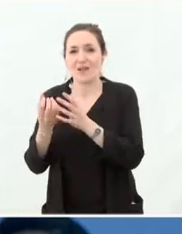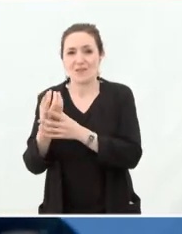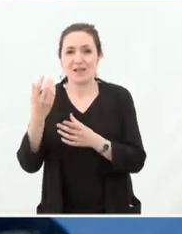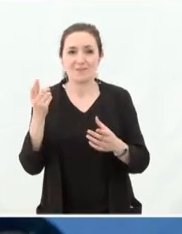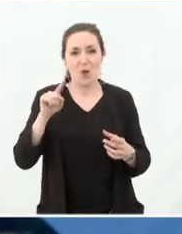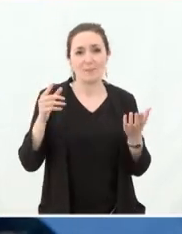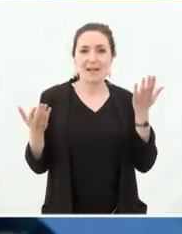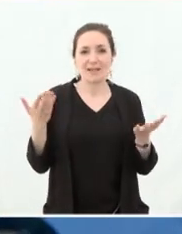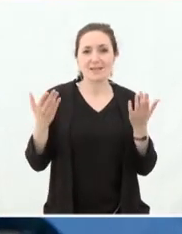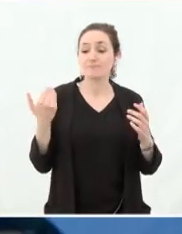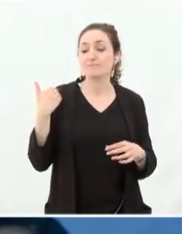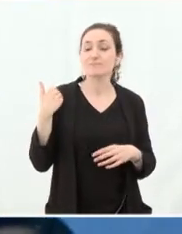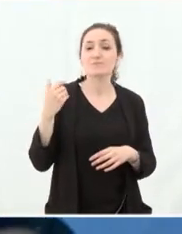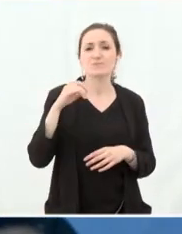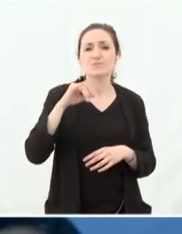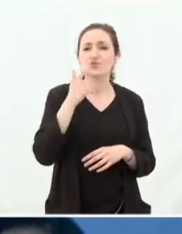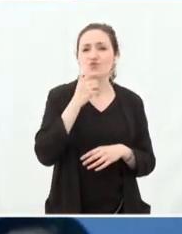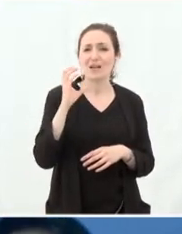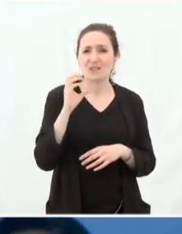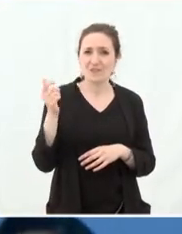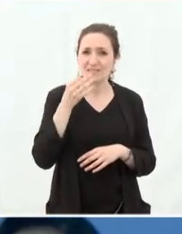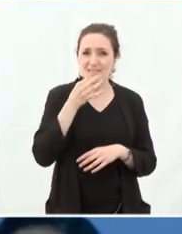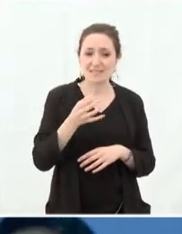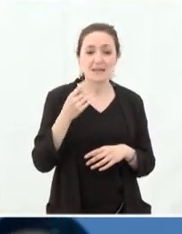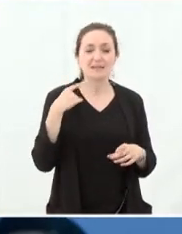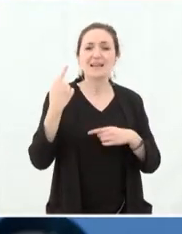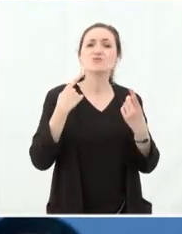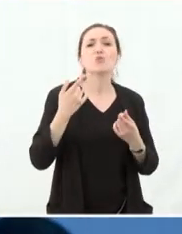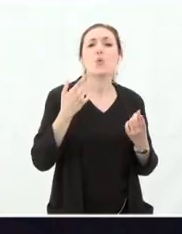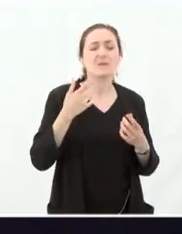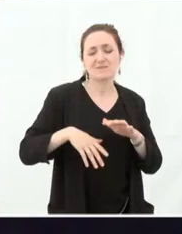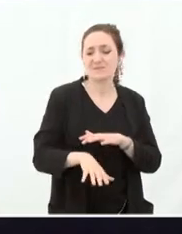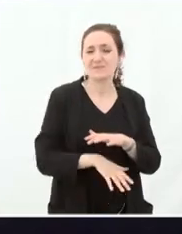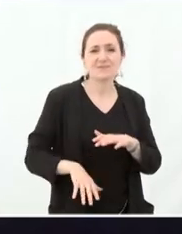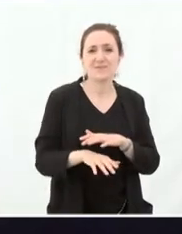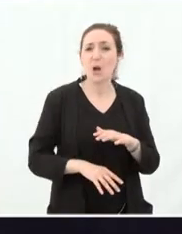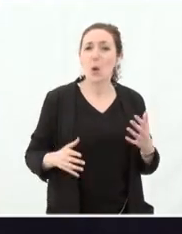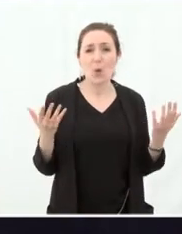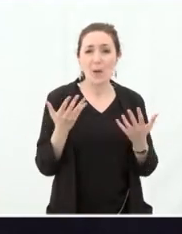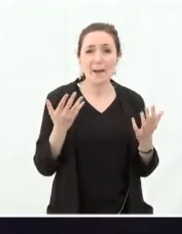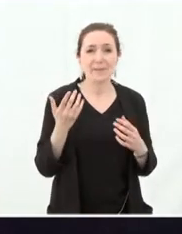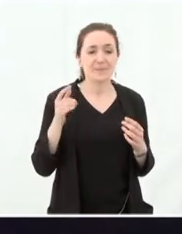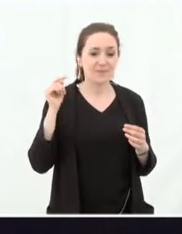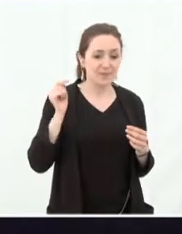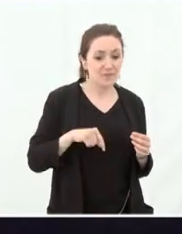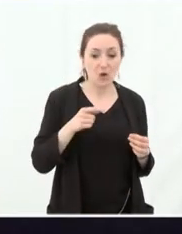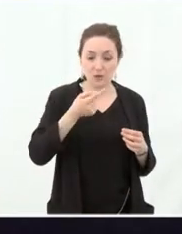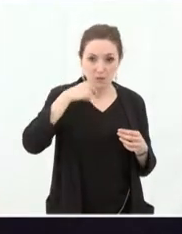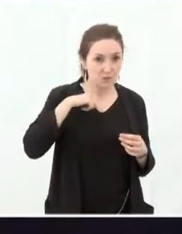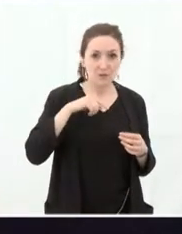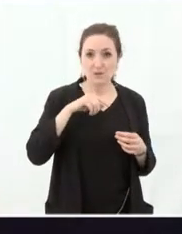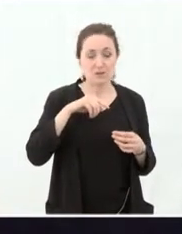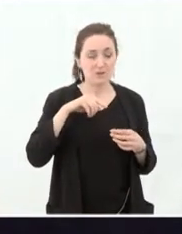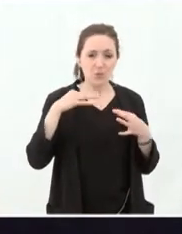dire, c'était ça. Pour moi, tradition fondamentale, c'est d'être fondamentalement et radicalement humanitaire,